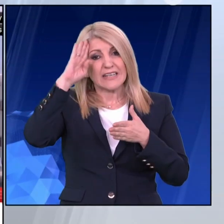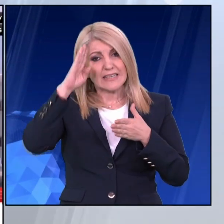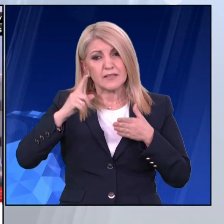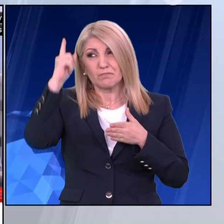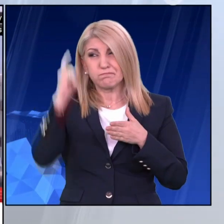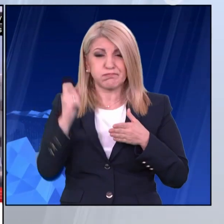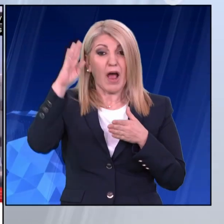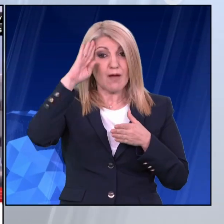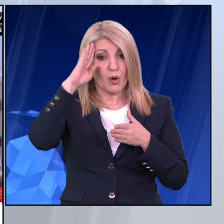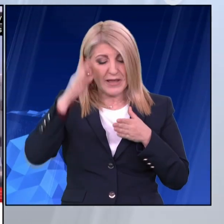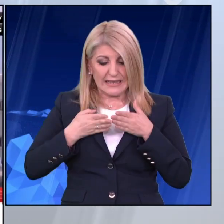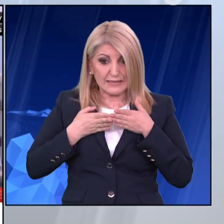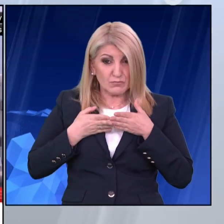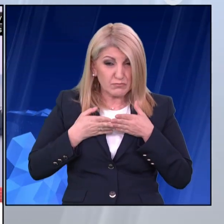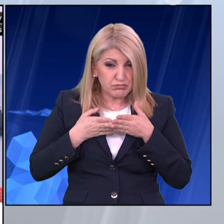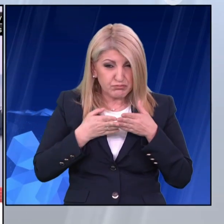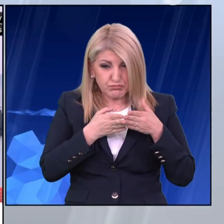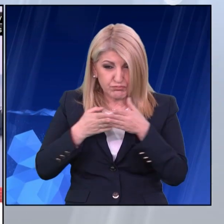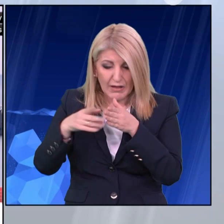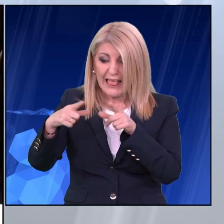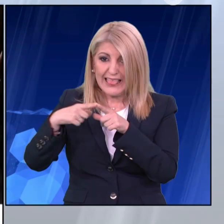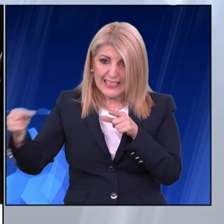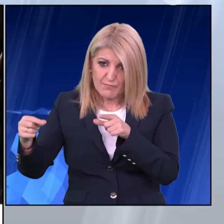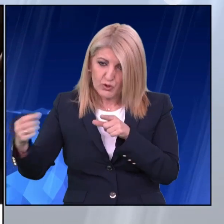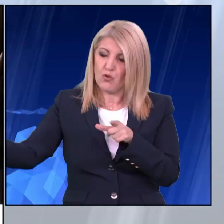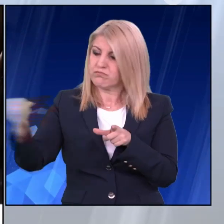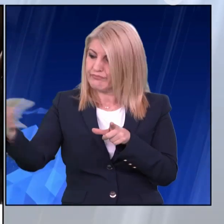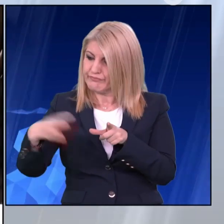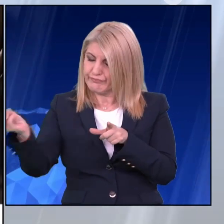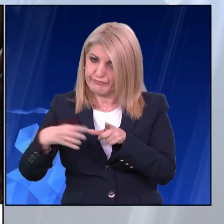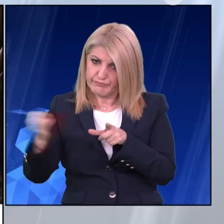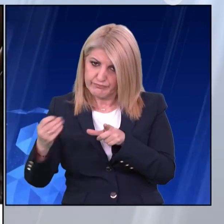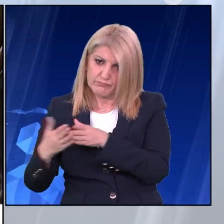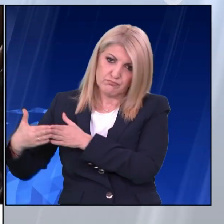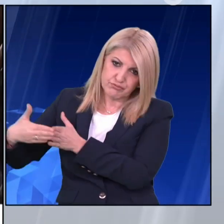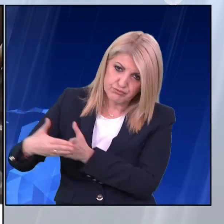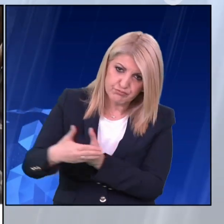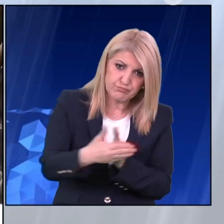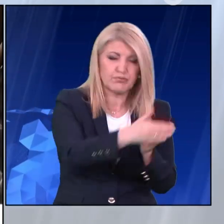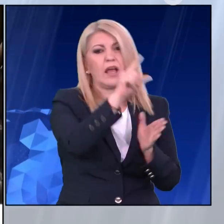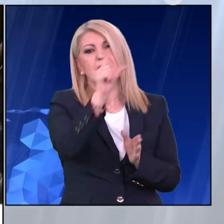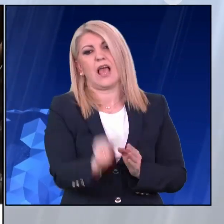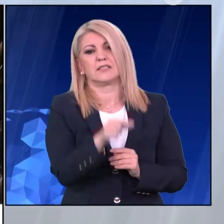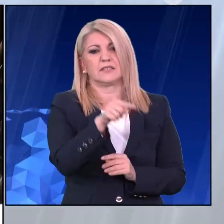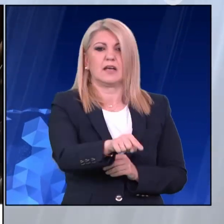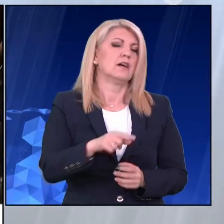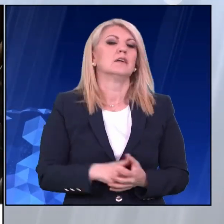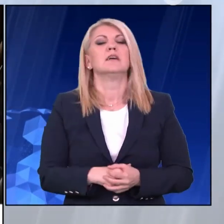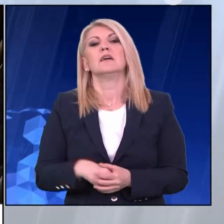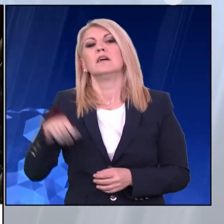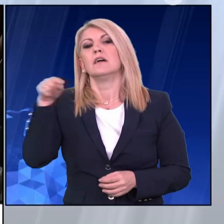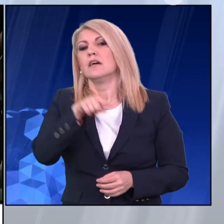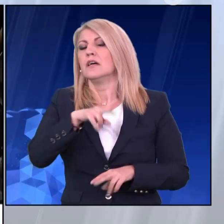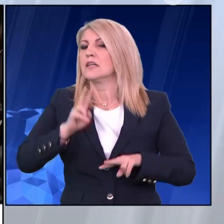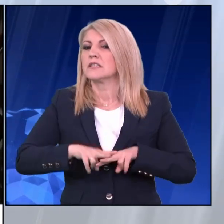ανθρωπιστική βοήθεια για τις ακτές της Λωρίδας της Γάζας. Παρά την έντονη δυσφορία των Ηνωμένων Πολιτείων, το Ισραήλ δηλώνει